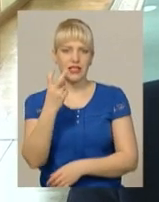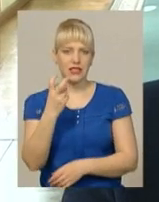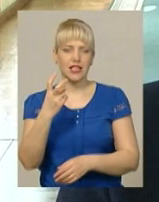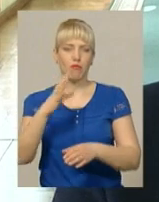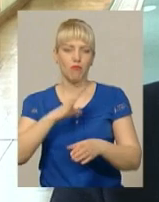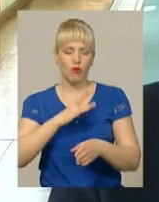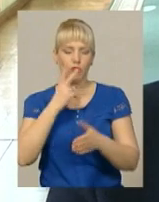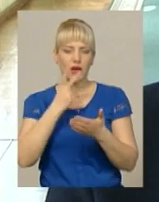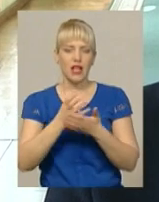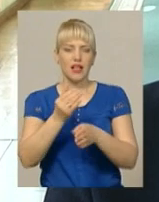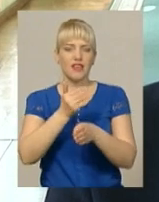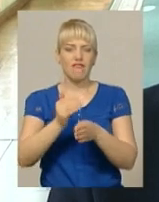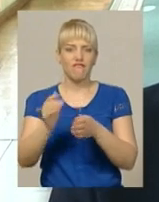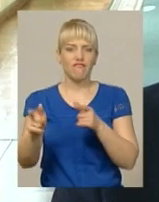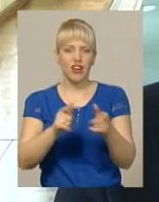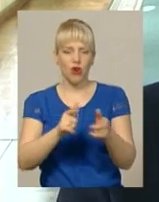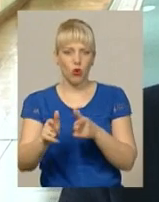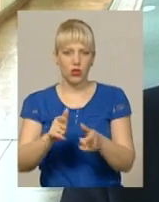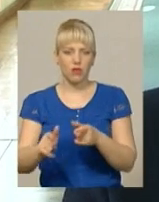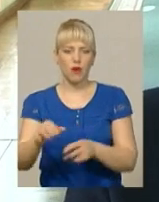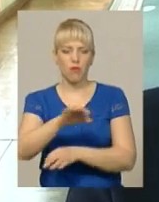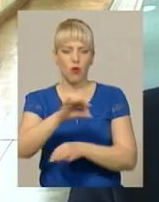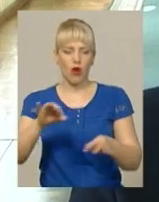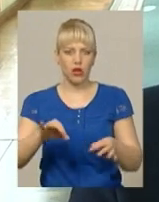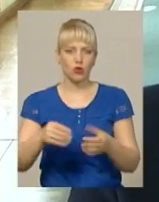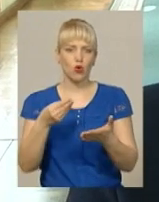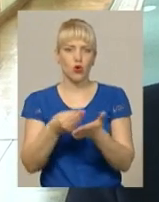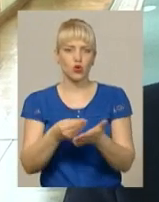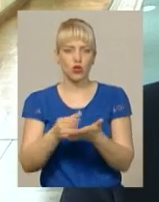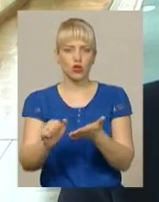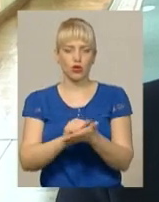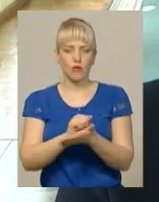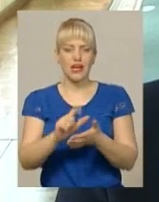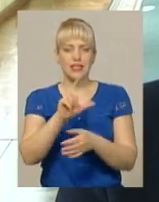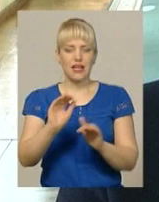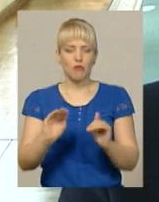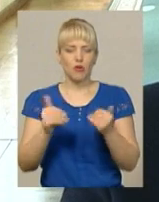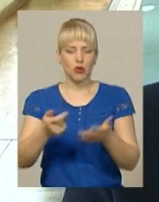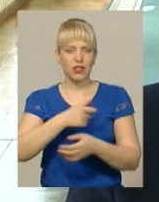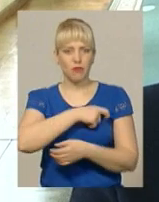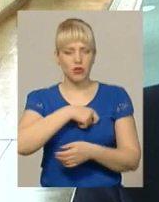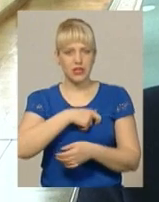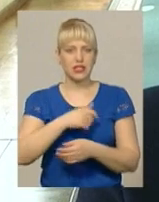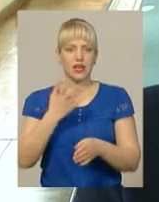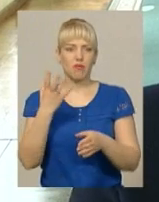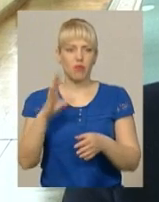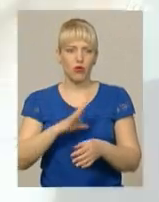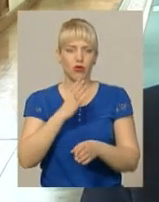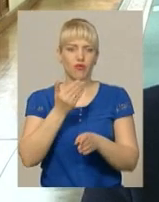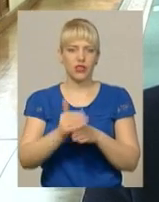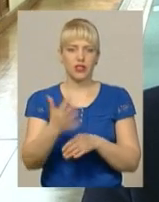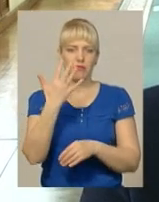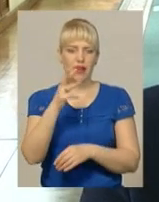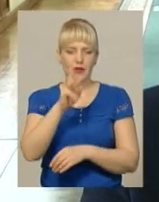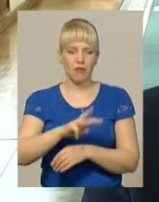виготовлення проєктно-кошторисної документації. За пропозицією депутатів, виділено на співфінансування ще 5 мільйонів гривень